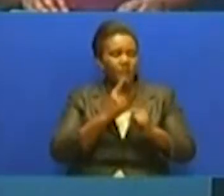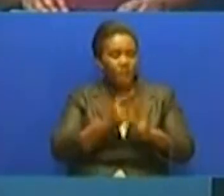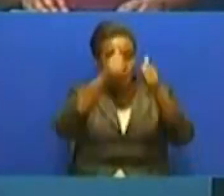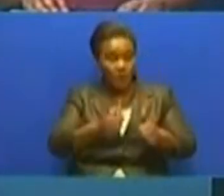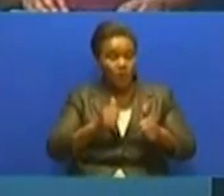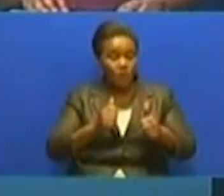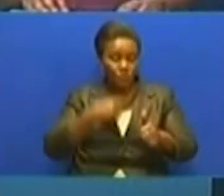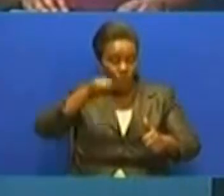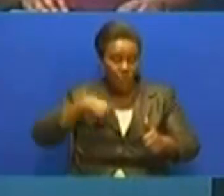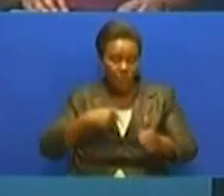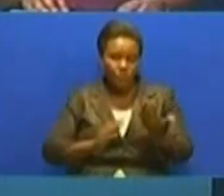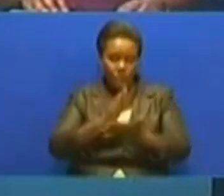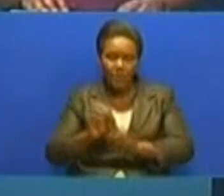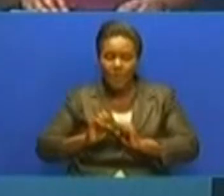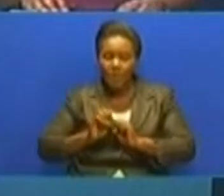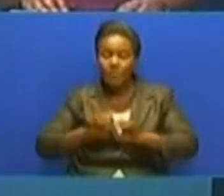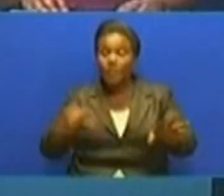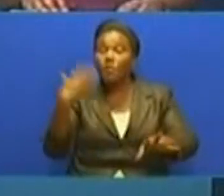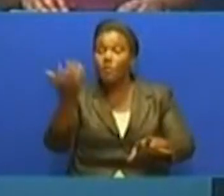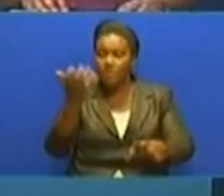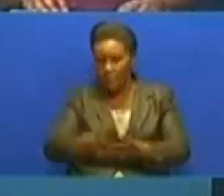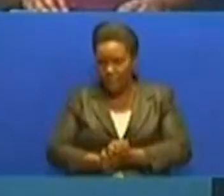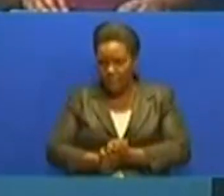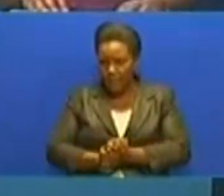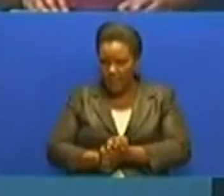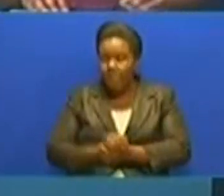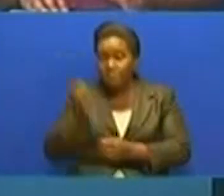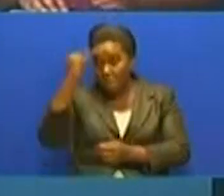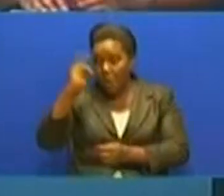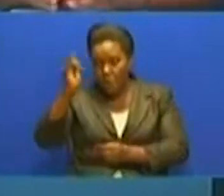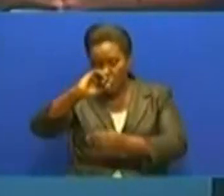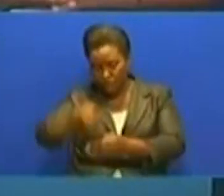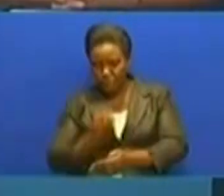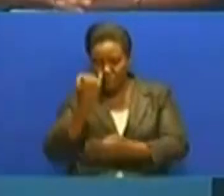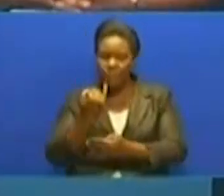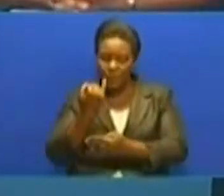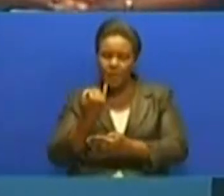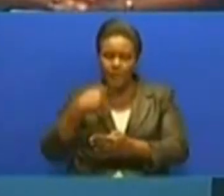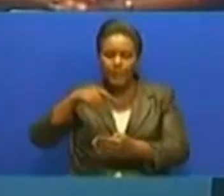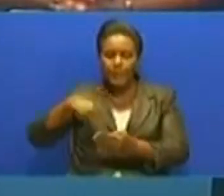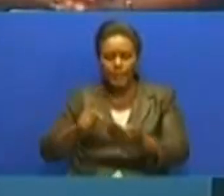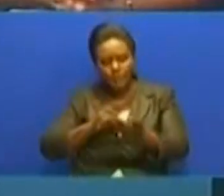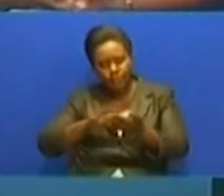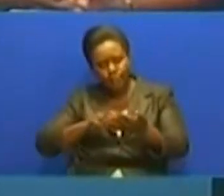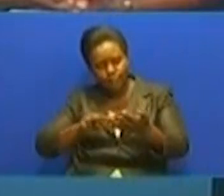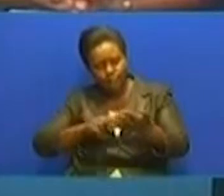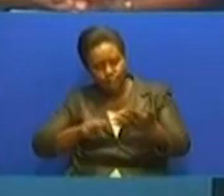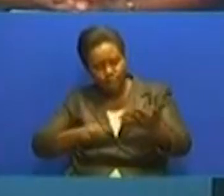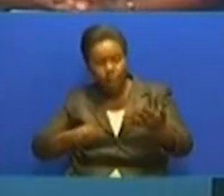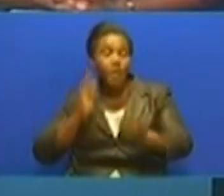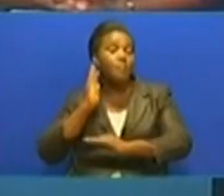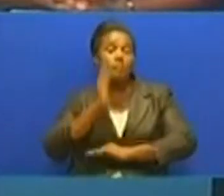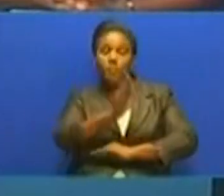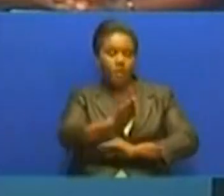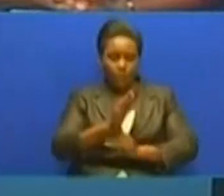Habari na Facebook pia YouTube tumamoni yako na situtasoma moja kwa moja. Mkulimani wa Luge